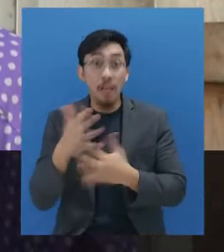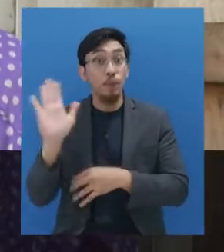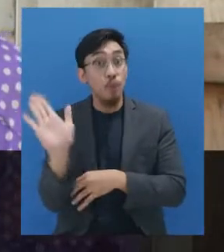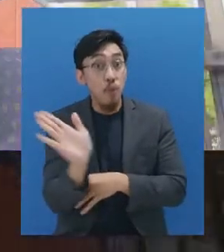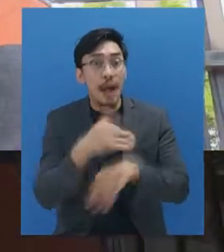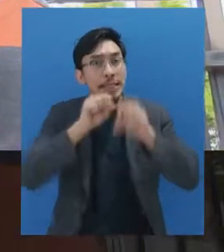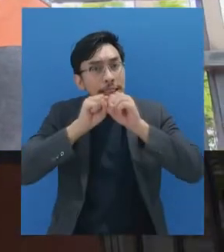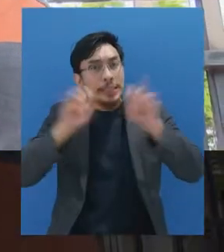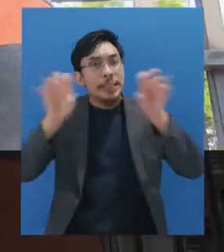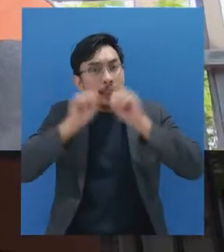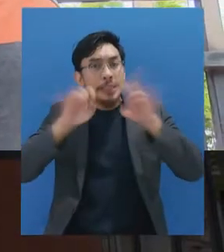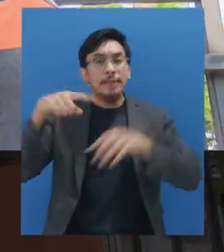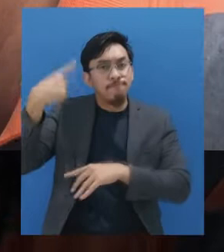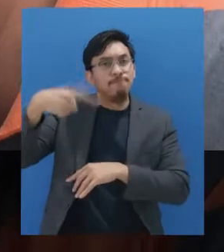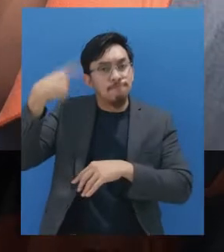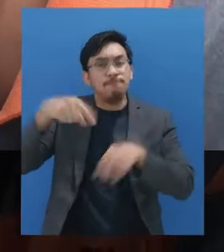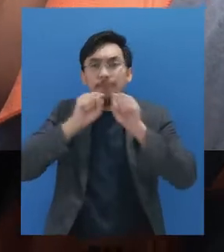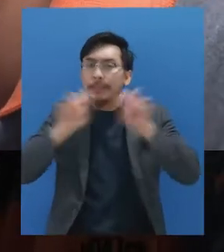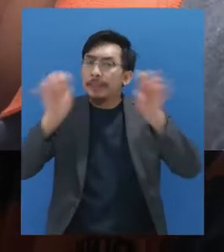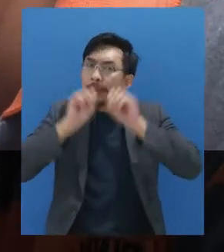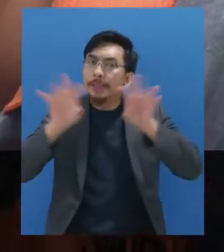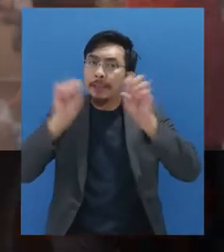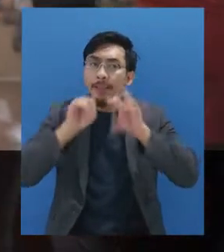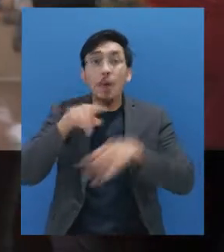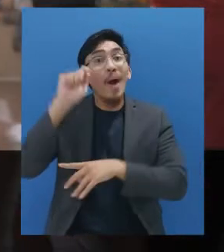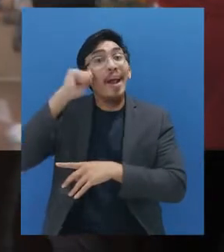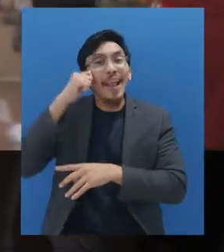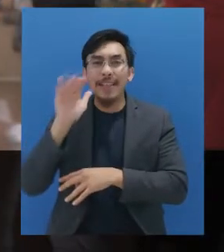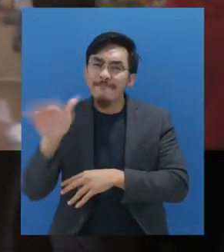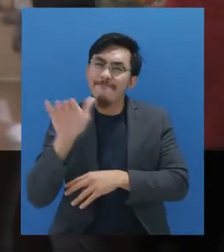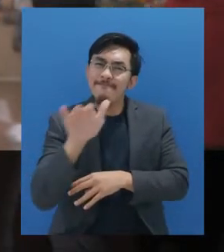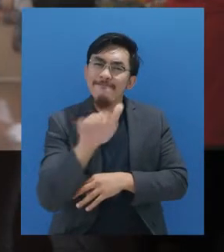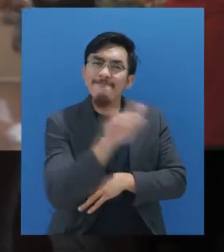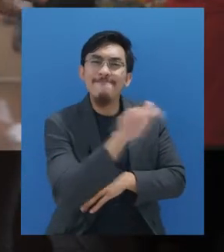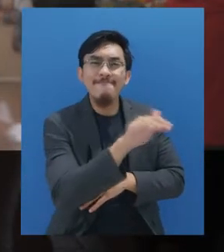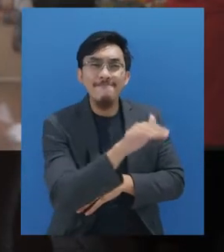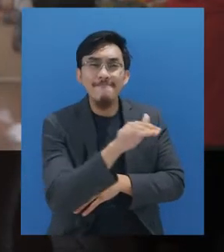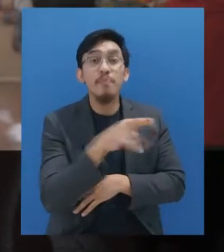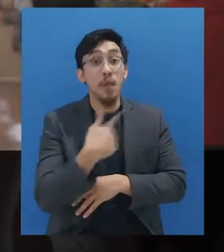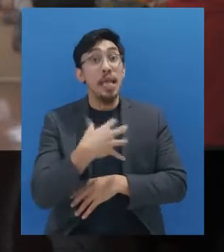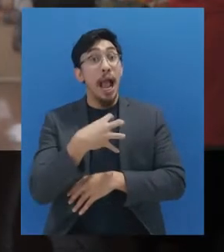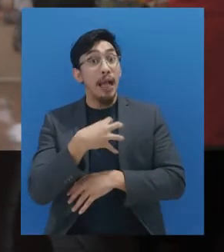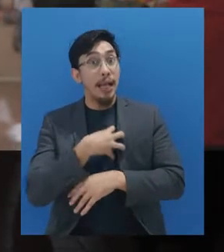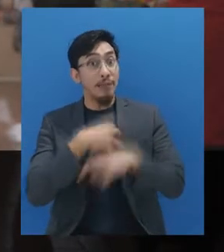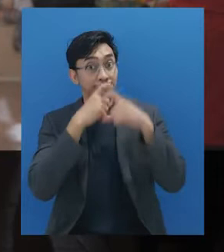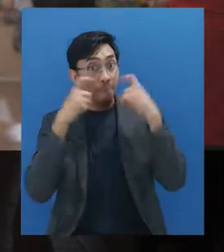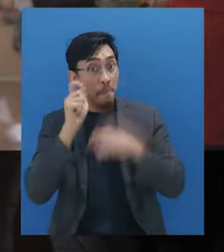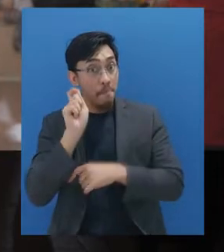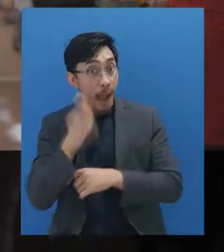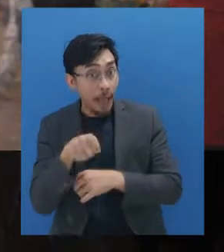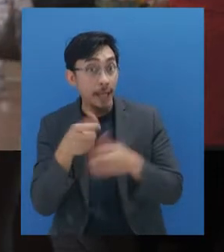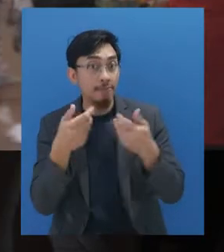Saya umumkan setiap berapa hari karena itu hanya ngilingkan. Saya sudah yakin semua pakai ini.